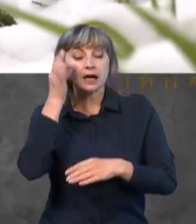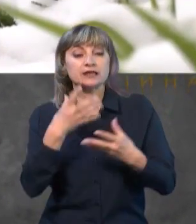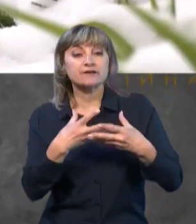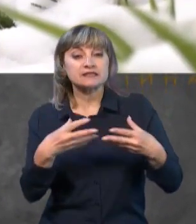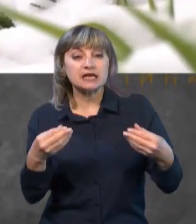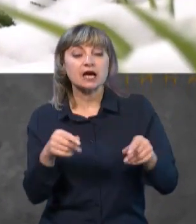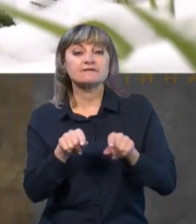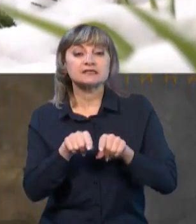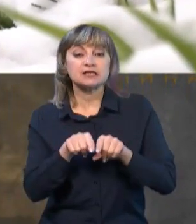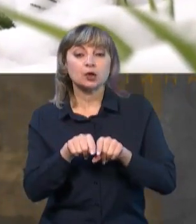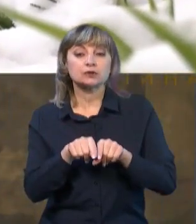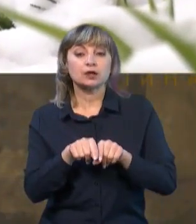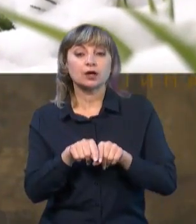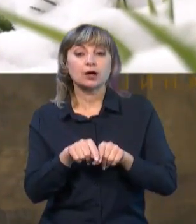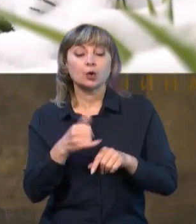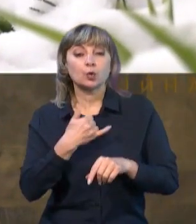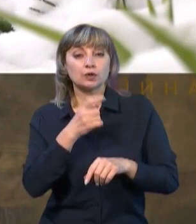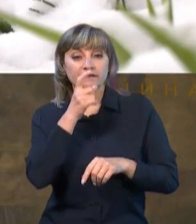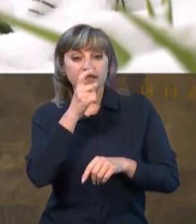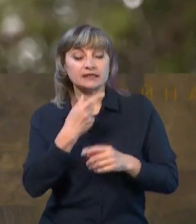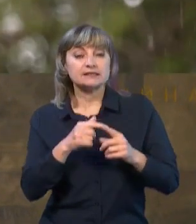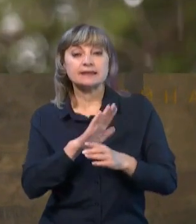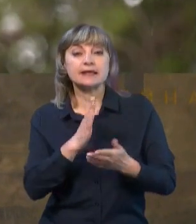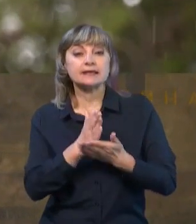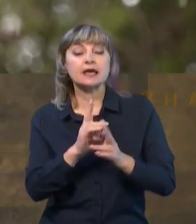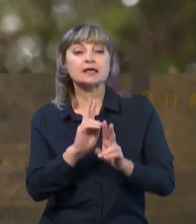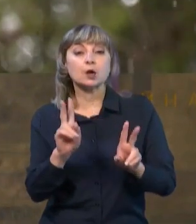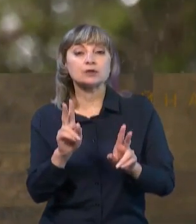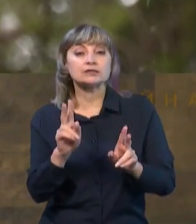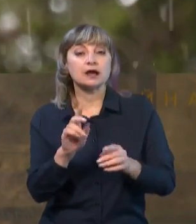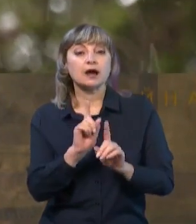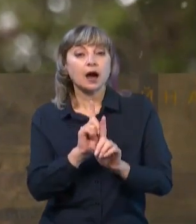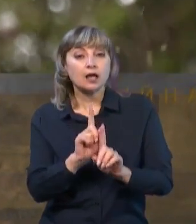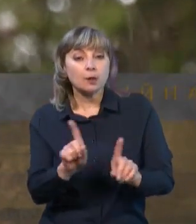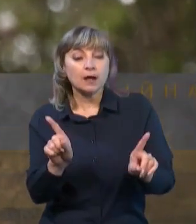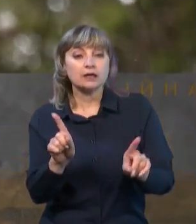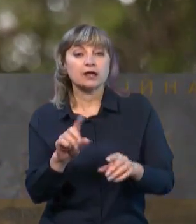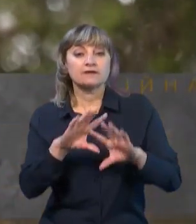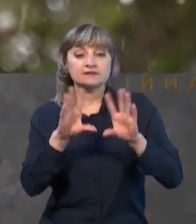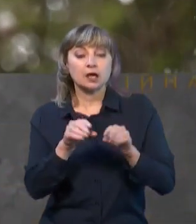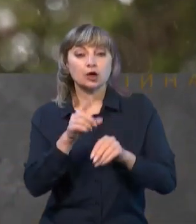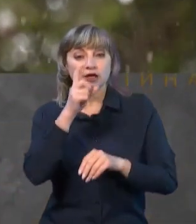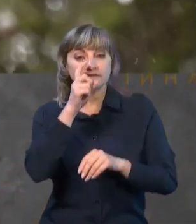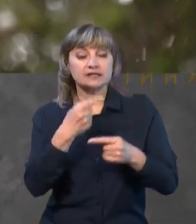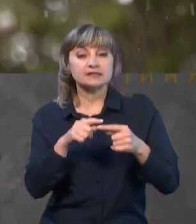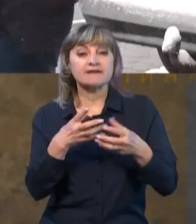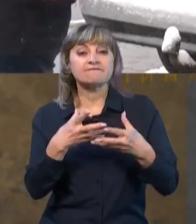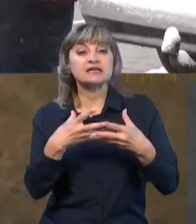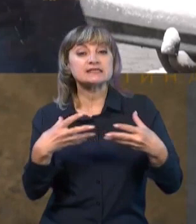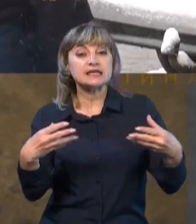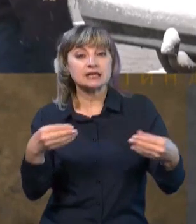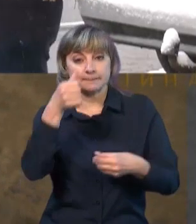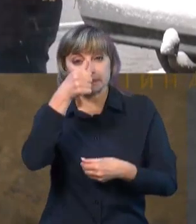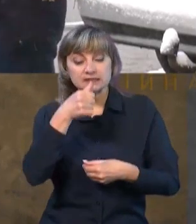але все одно в квітні це не є якоюсь аномалією, тому що загалом квітень, все ж таки, це весняний